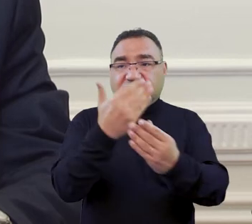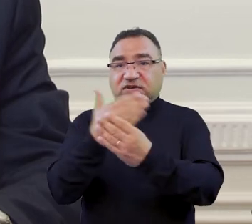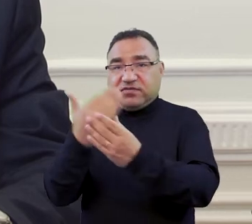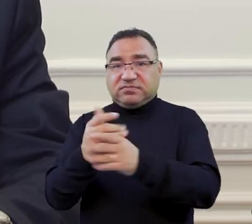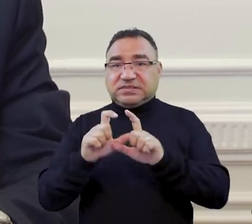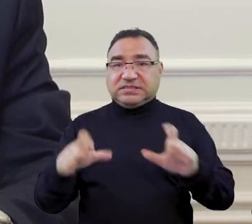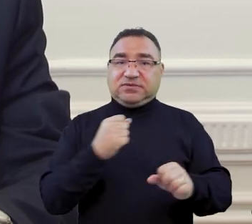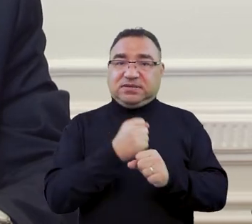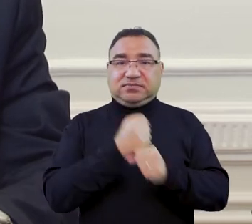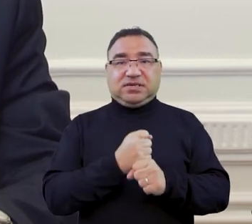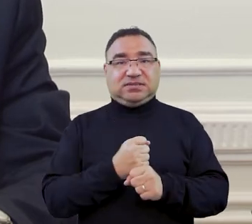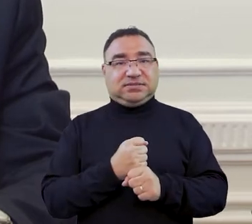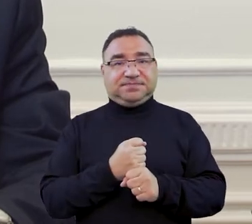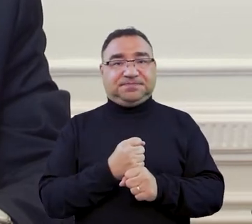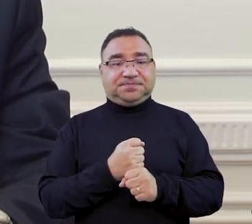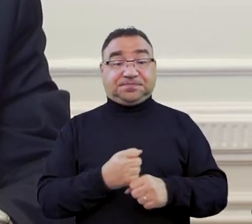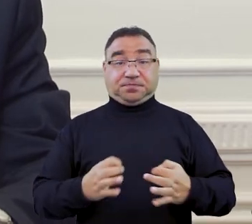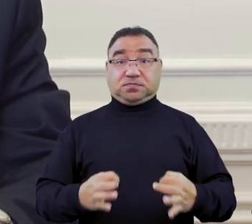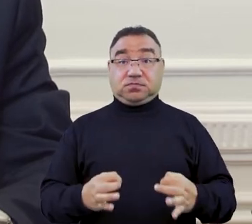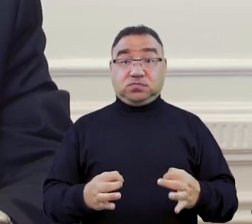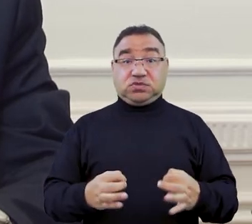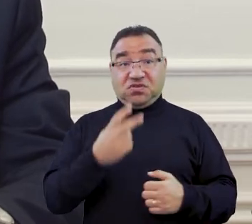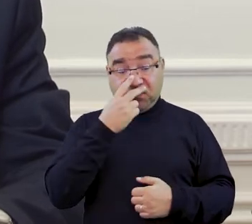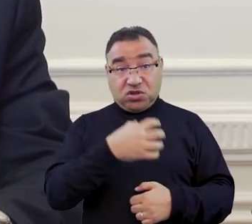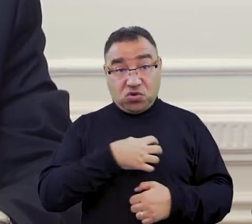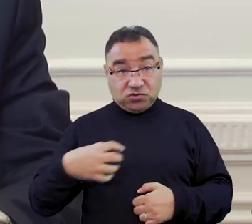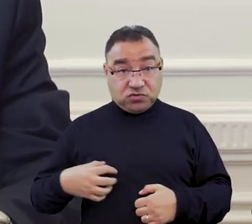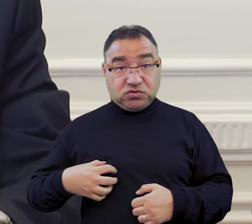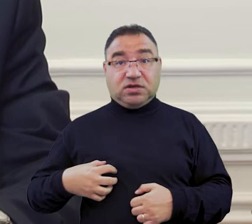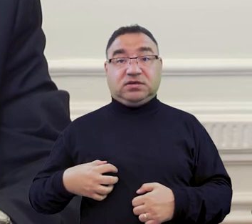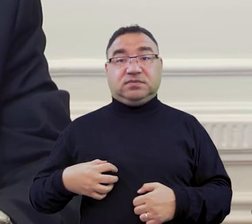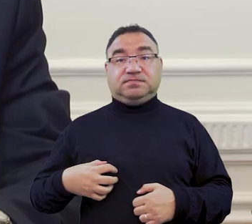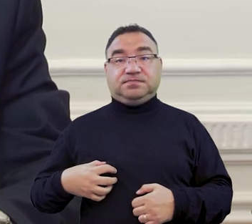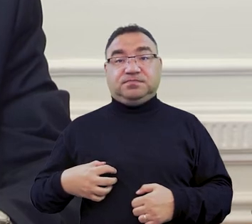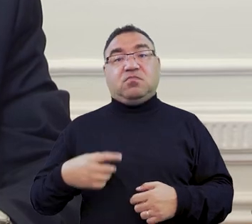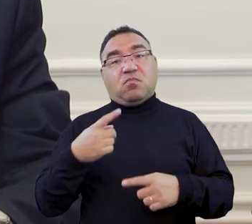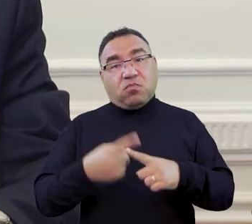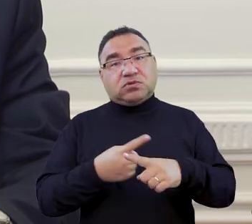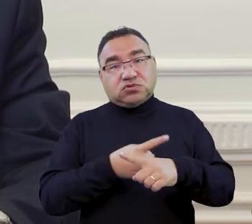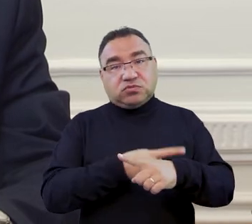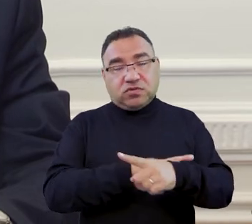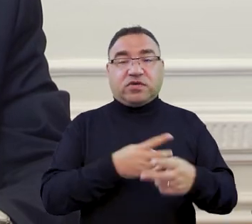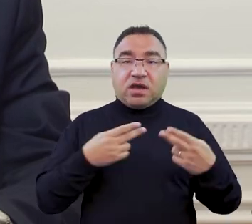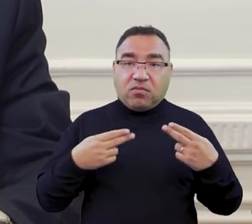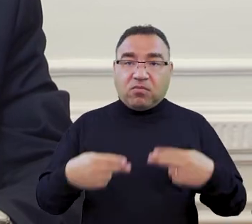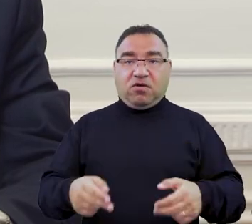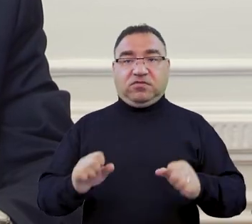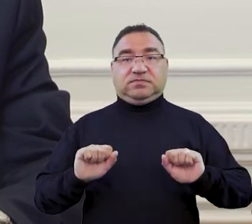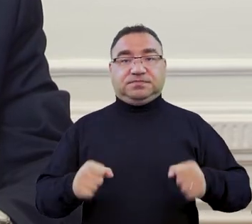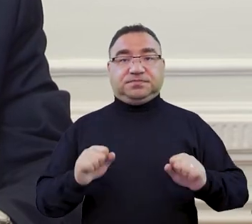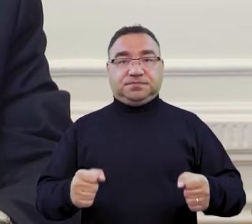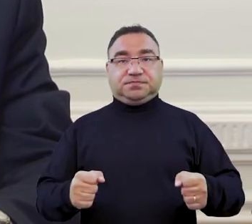zakładach pracy. Obecnie gospodarka, czego sobie wszyscy życzymy, wraca do pełnego funkcjonowania